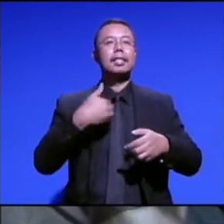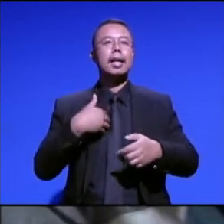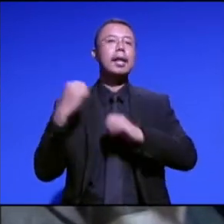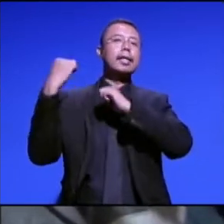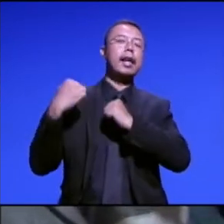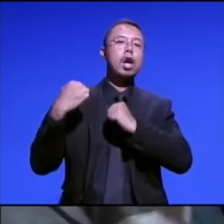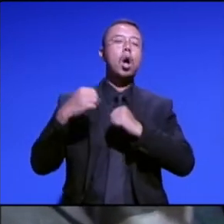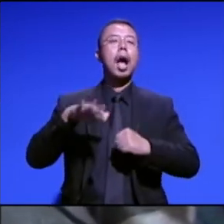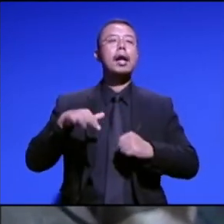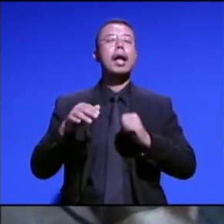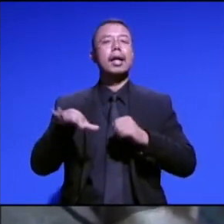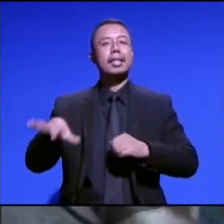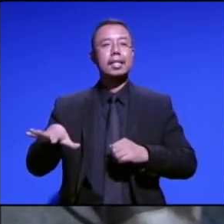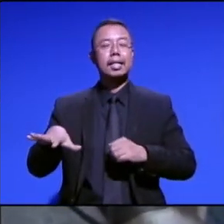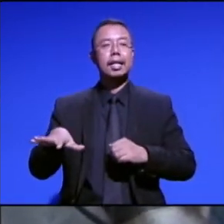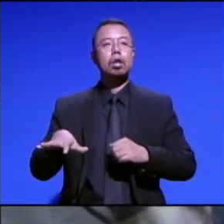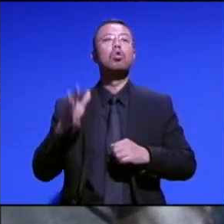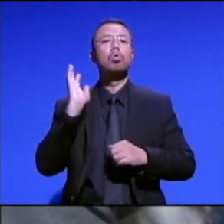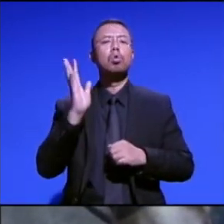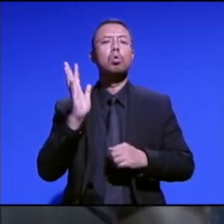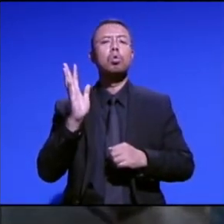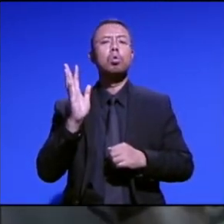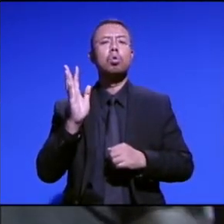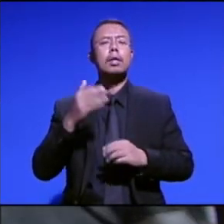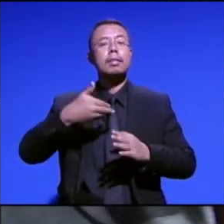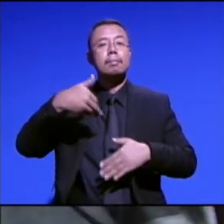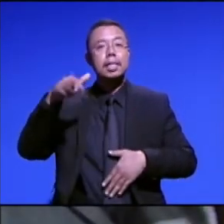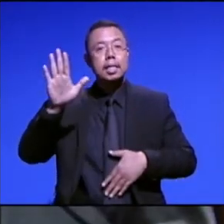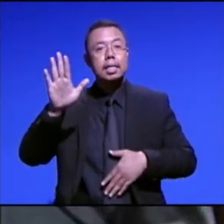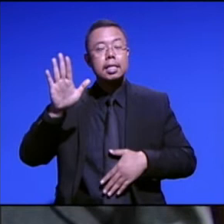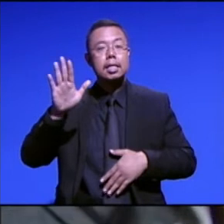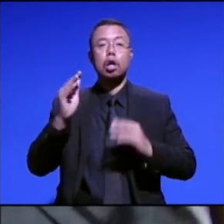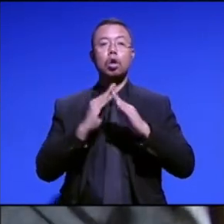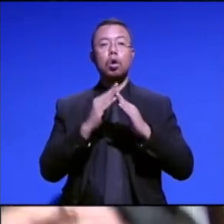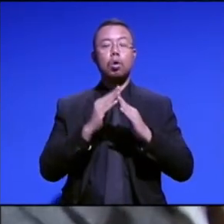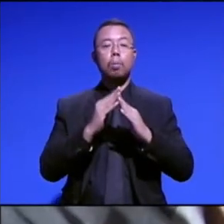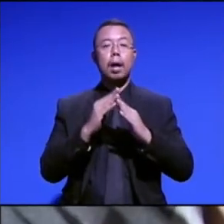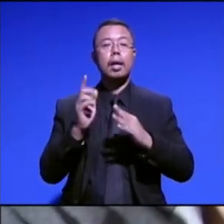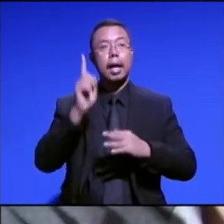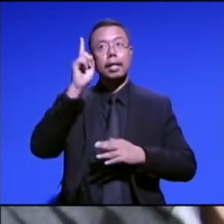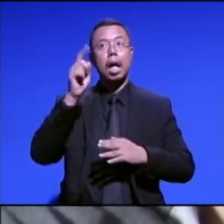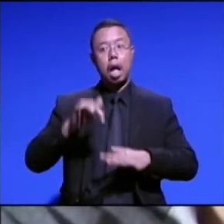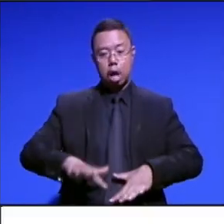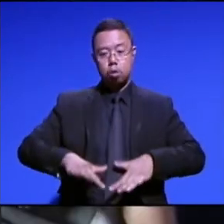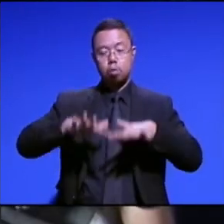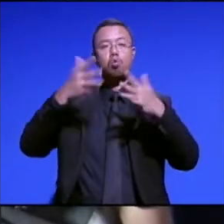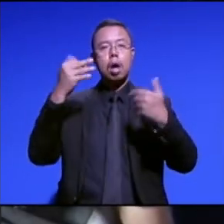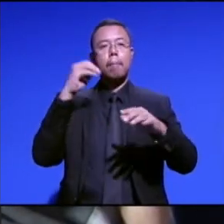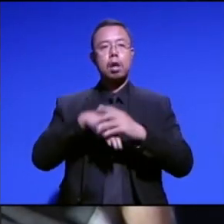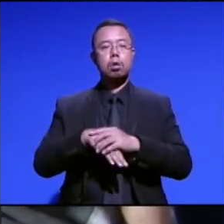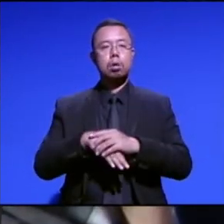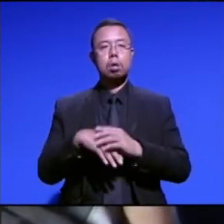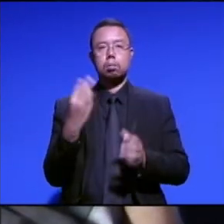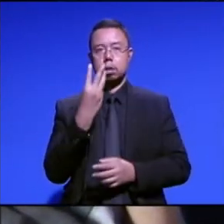gendong anak yang kecil, udah bergi ke rumah bibi di atas, air udah masuk semua. Ibu